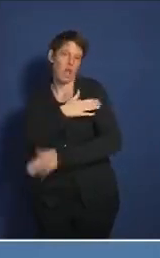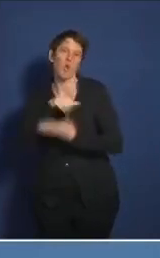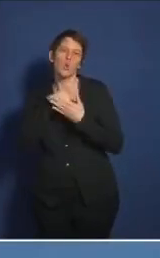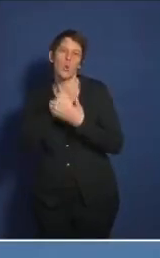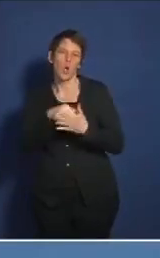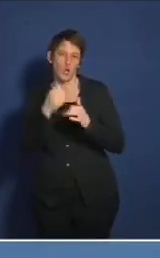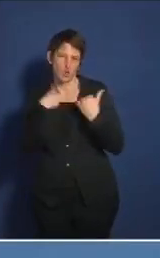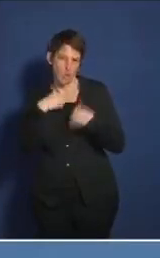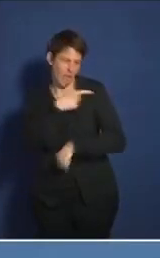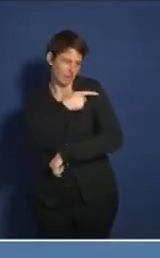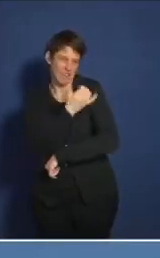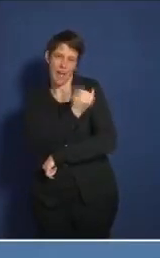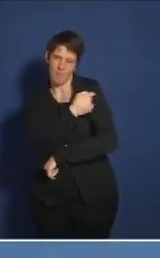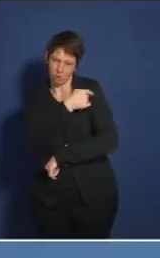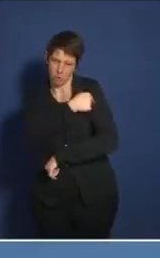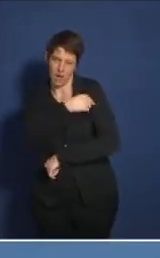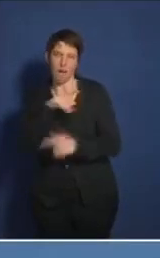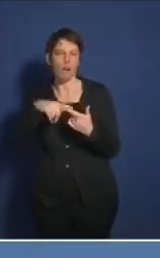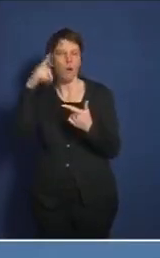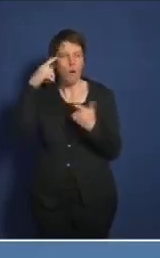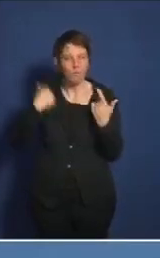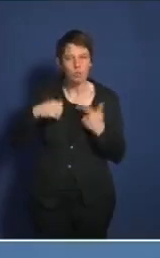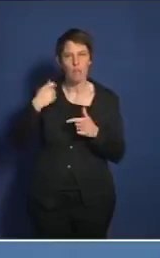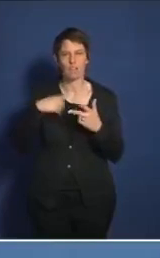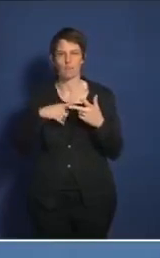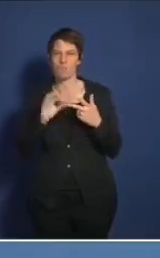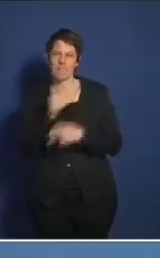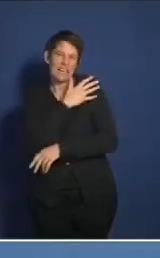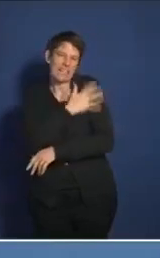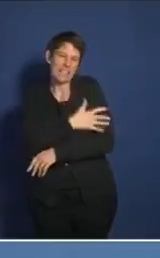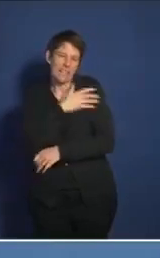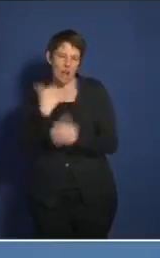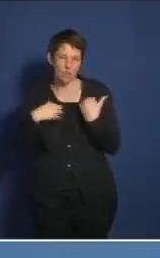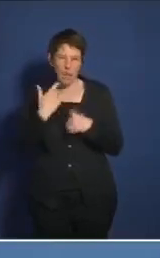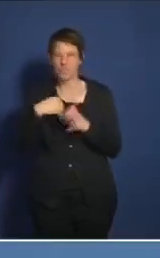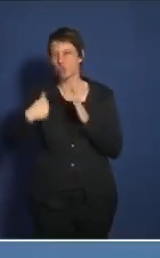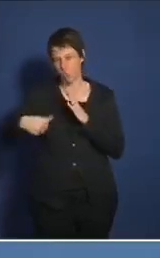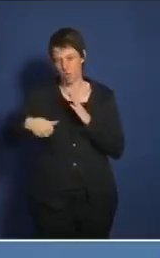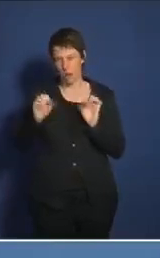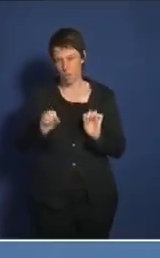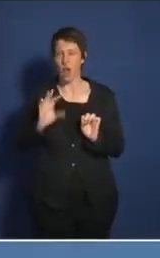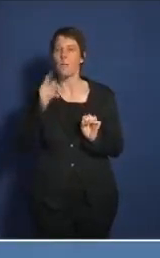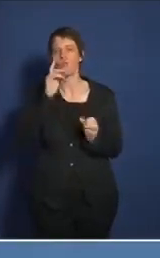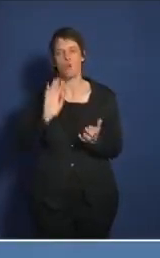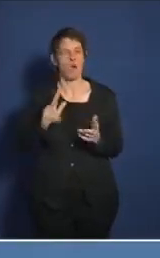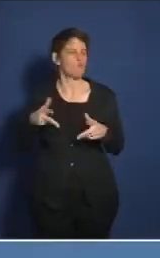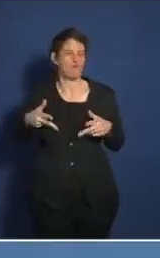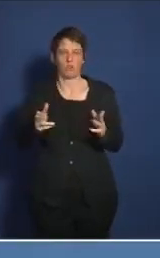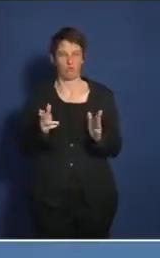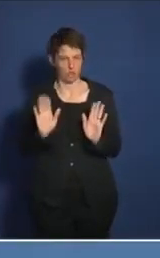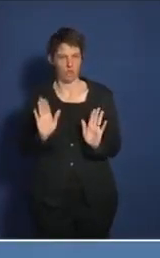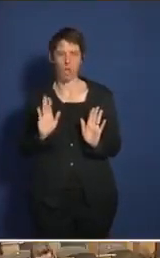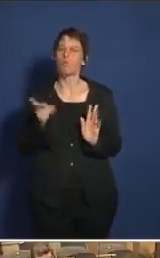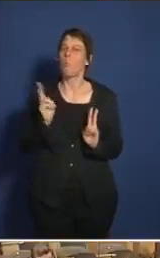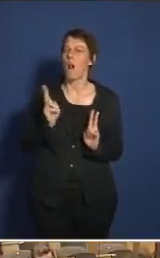Unwohlsein, Muskel oder Gliederschmerzen vielleicht durchfallen. Diese sind vorübergehend, im höchsten Fall von moderater